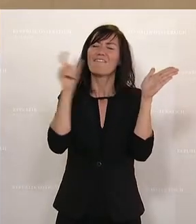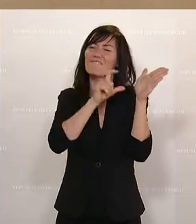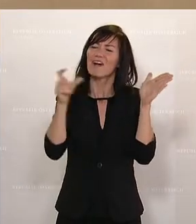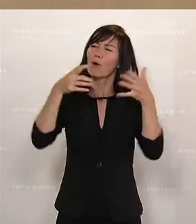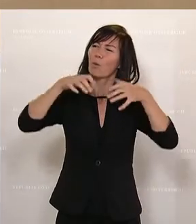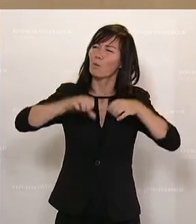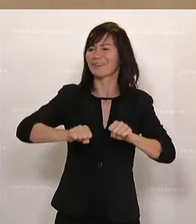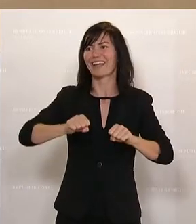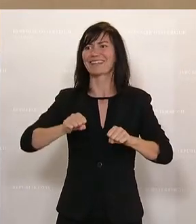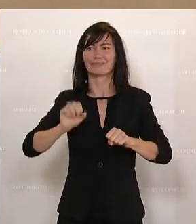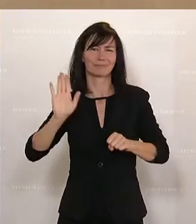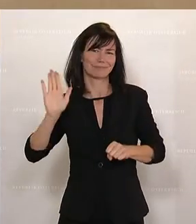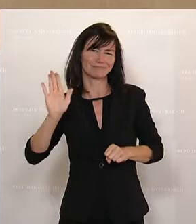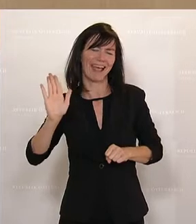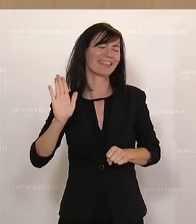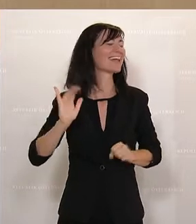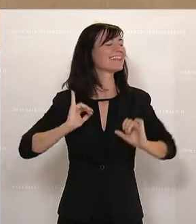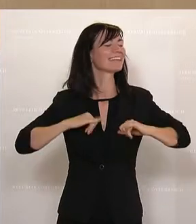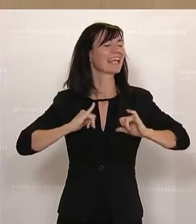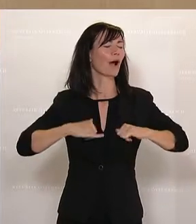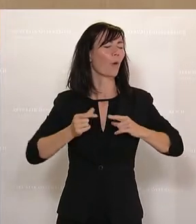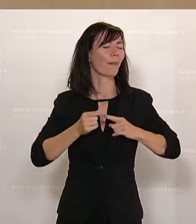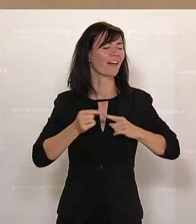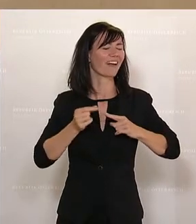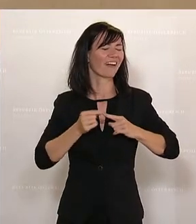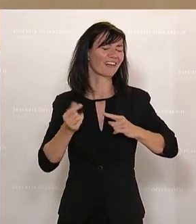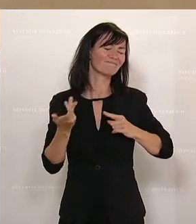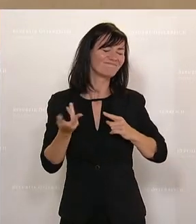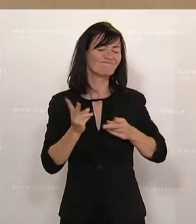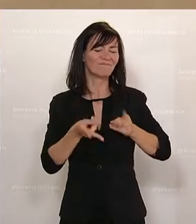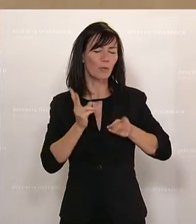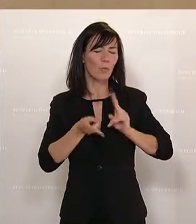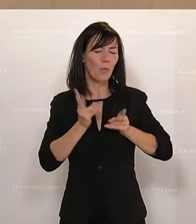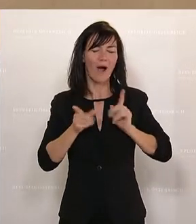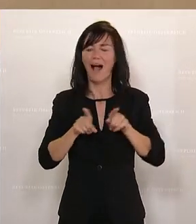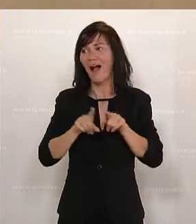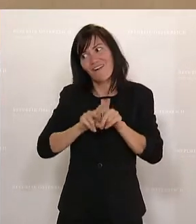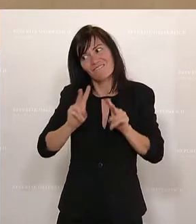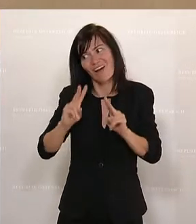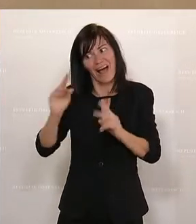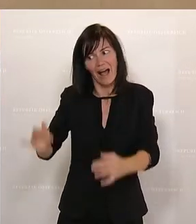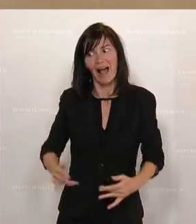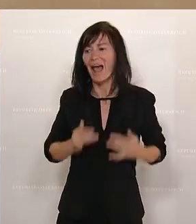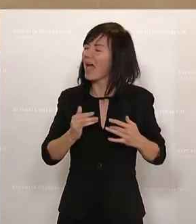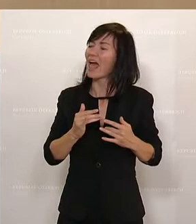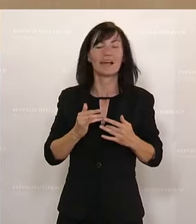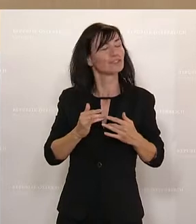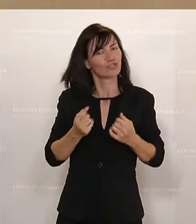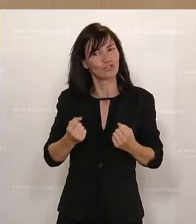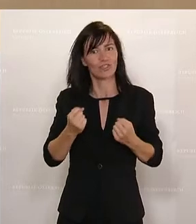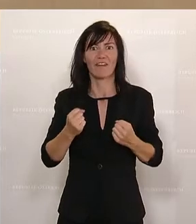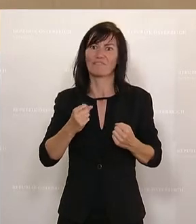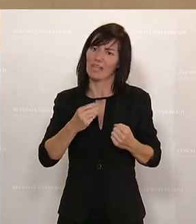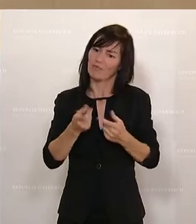war für uns alle eine unglaubliche Bereicherung. Es war mir eine besondere Ehre und eine besondere